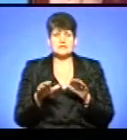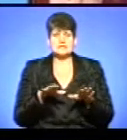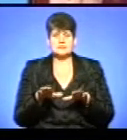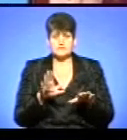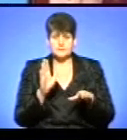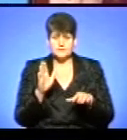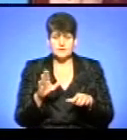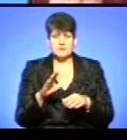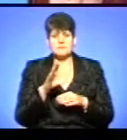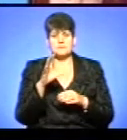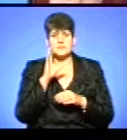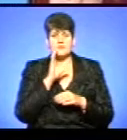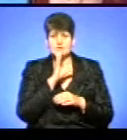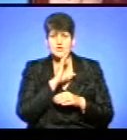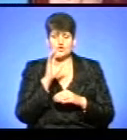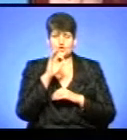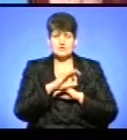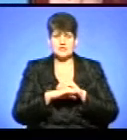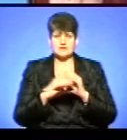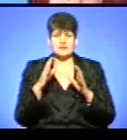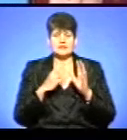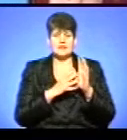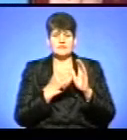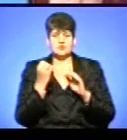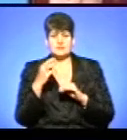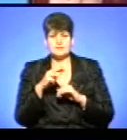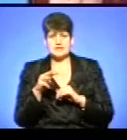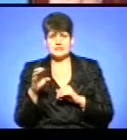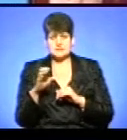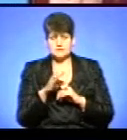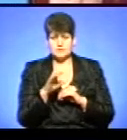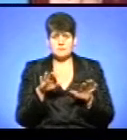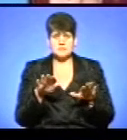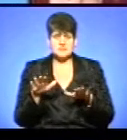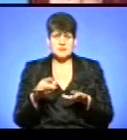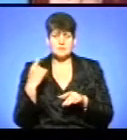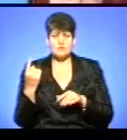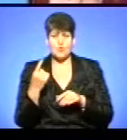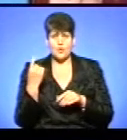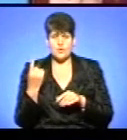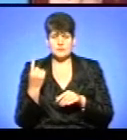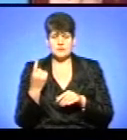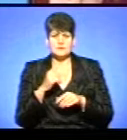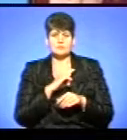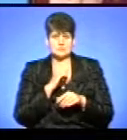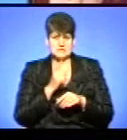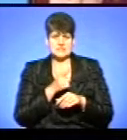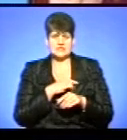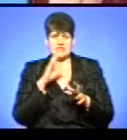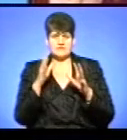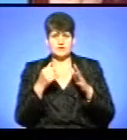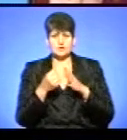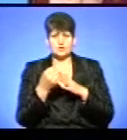Північно-західний вітер – 9-14 метрів за секунду. Містями по області посилюватиметься до